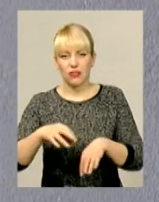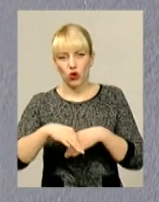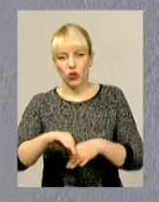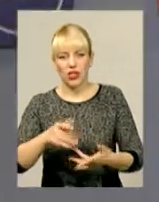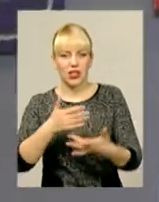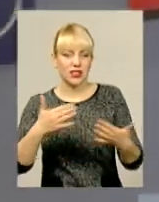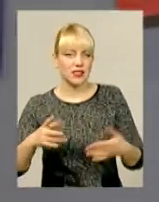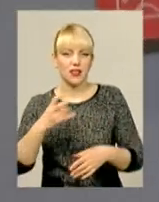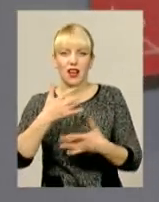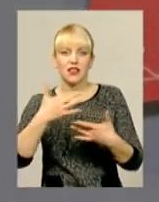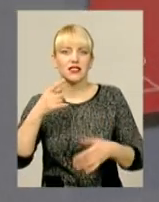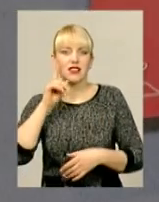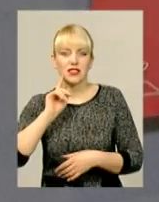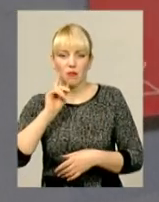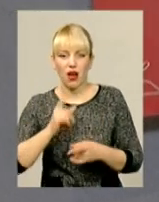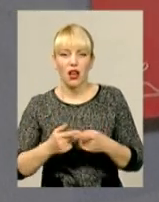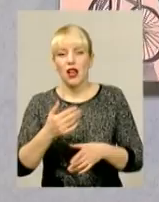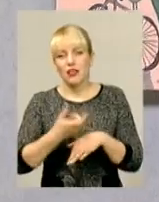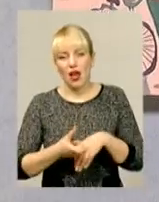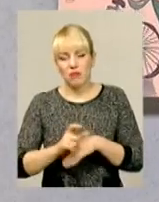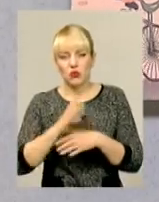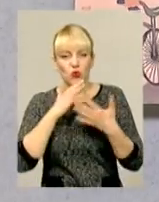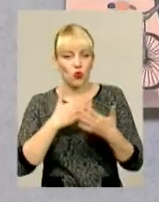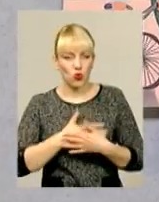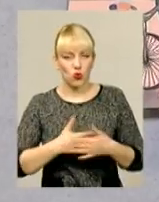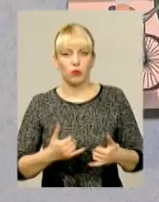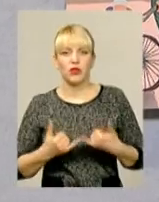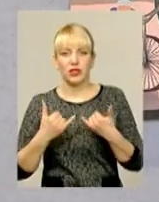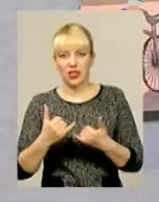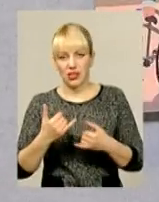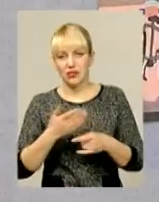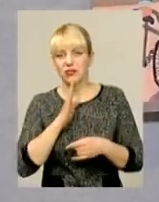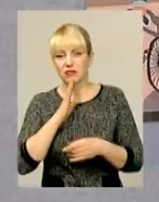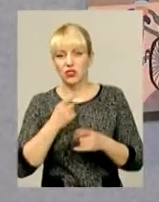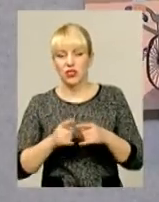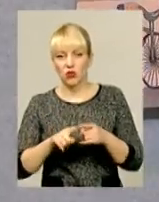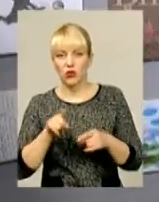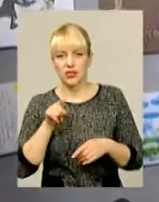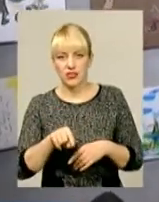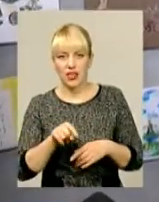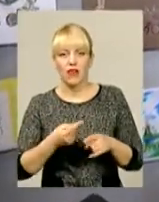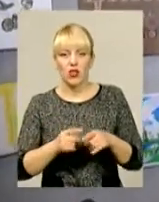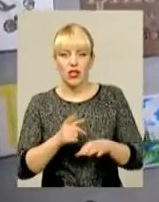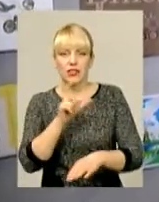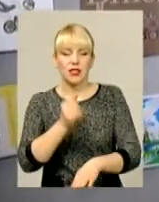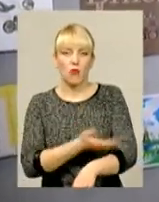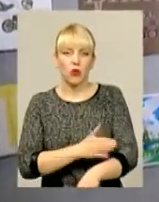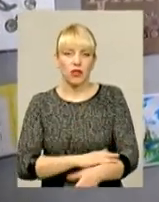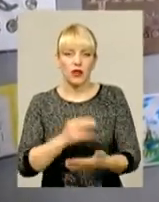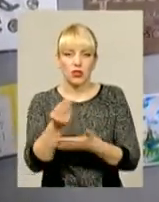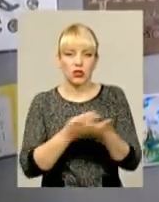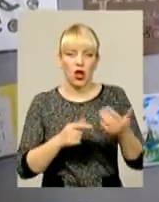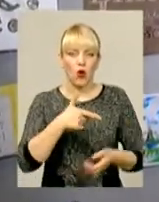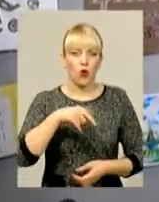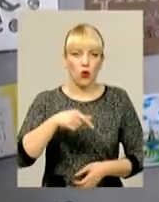так би мовити, на будь-який смак. Одна із улюблених поштівок самої авторки експозиції – ось ця із Полтави з зображенням Гоголя та